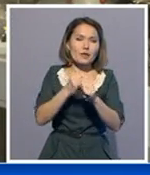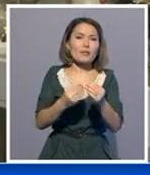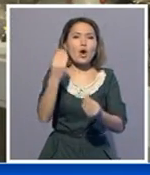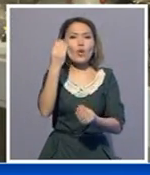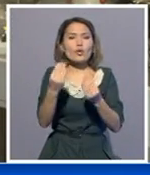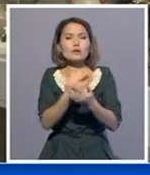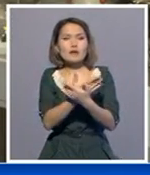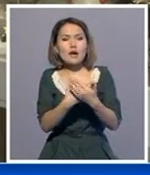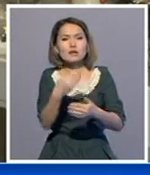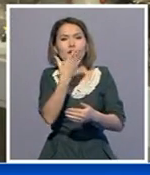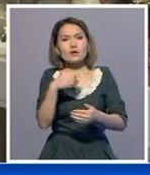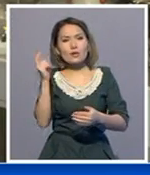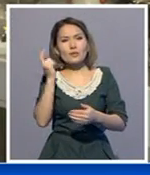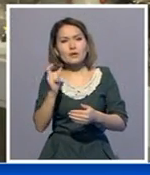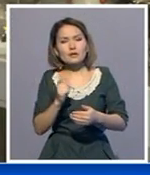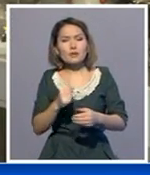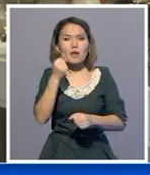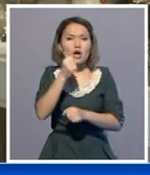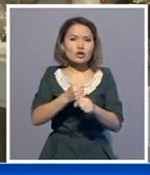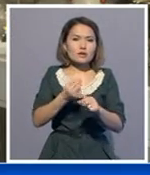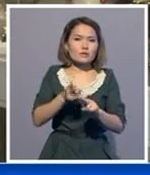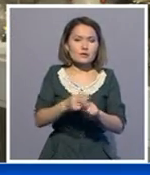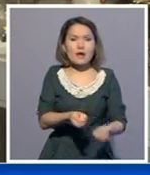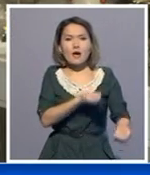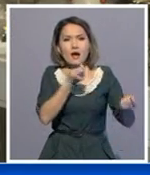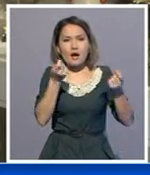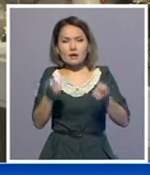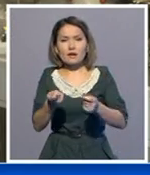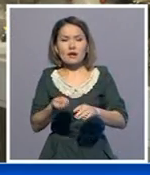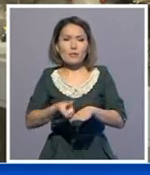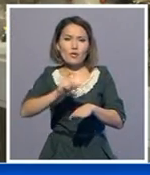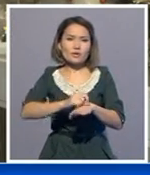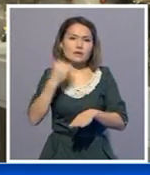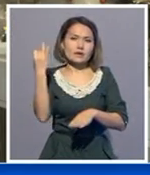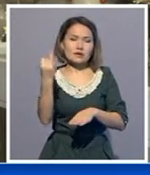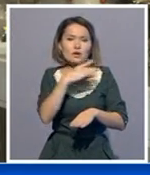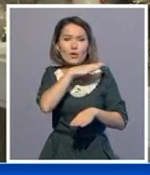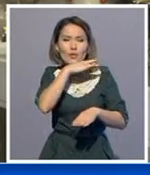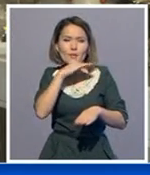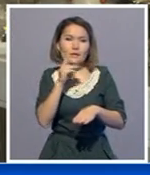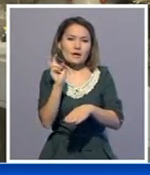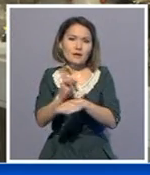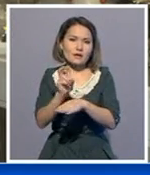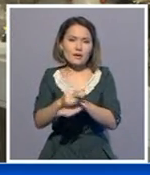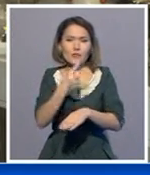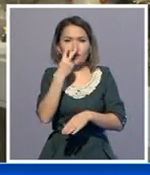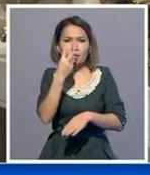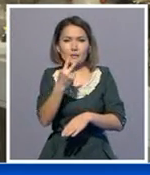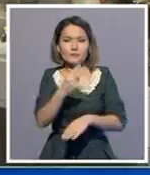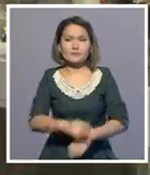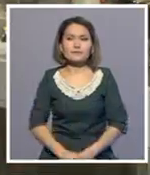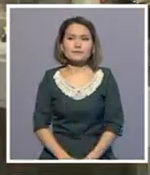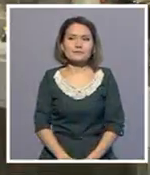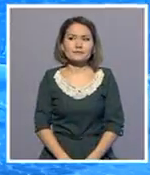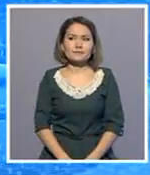артыратыны сөзсіз. Адамдардың бойында шығармашылыққа деген қызық ұшылықтардып, өздерінің жақындарымен туыстарына осындай нәрселер жасат беруге ұмтылат деп